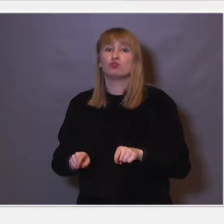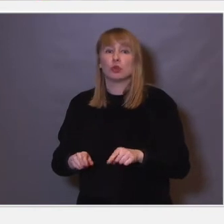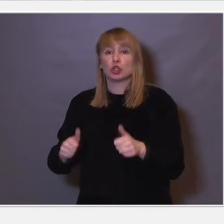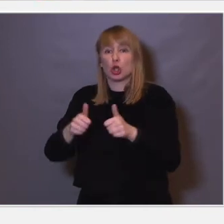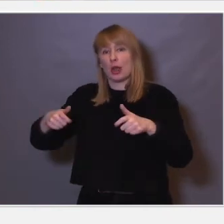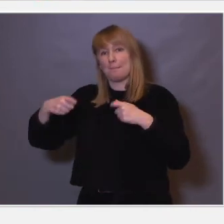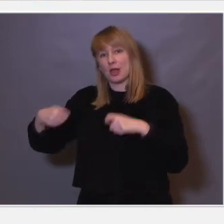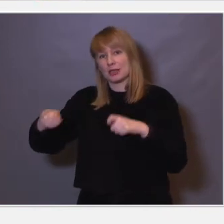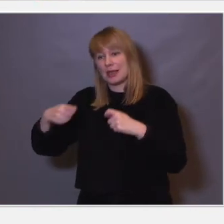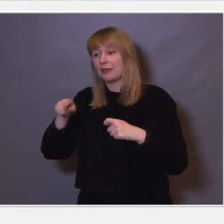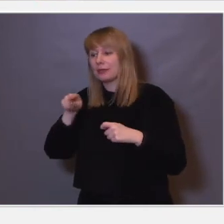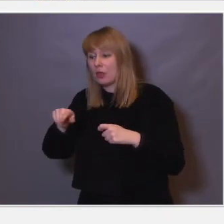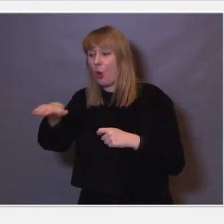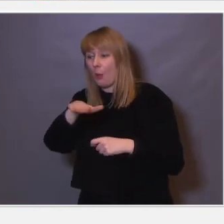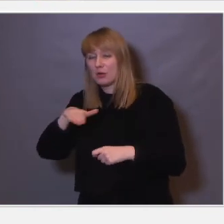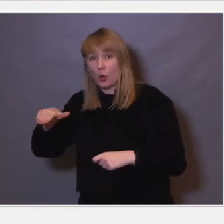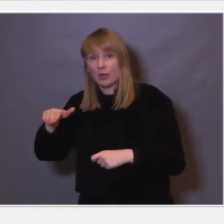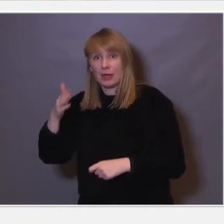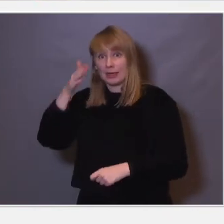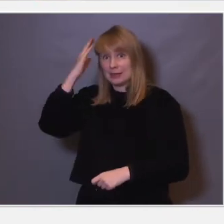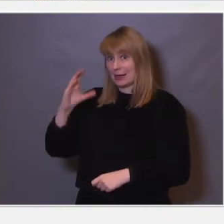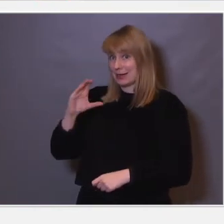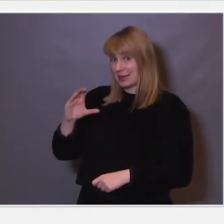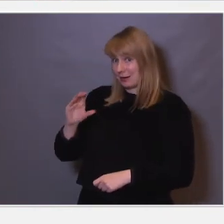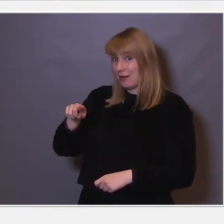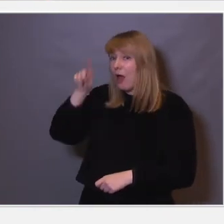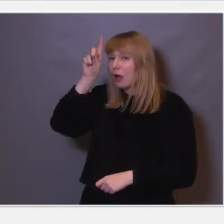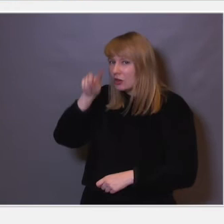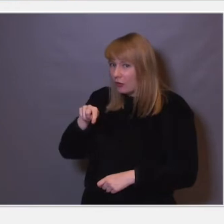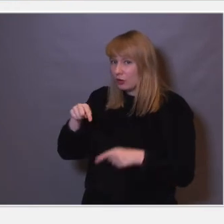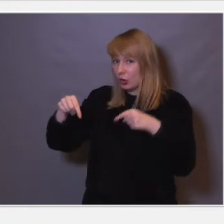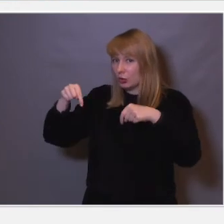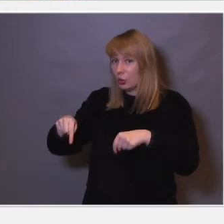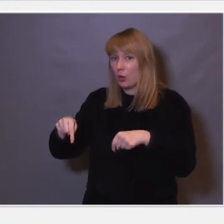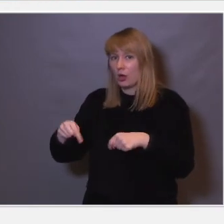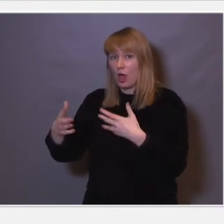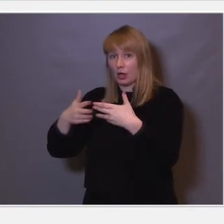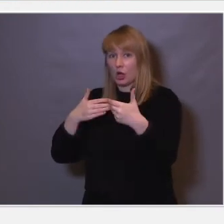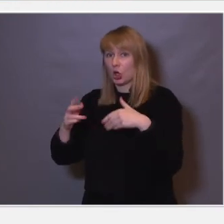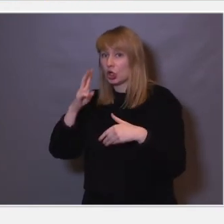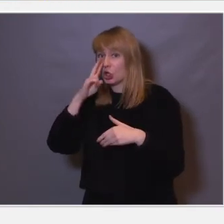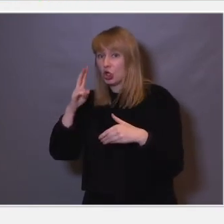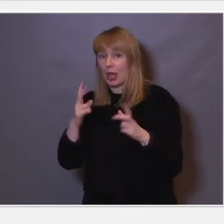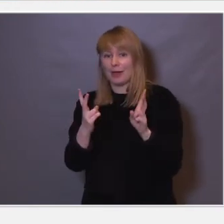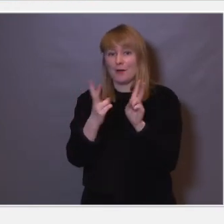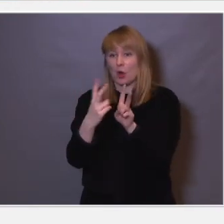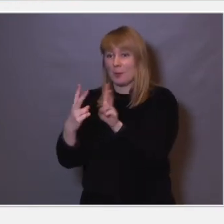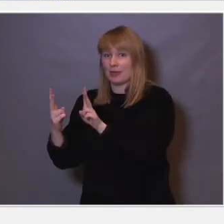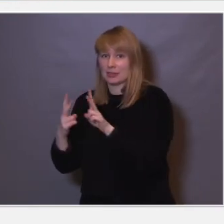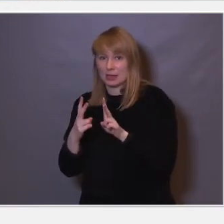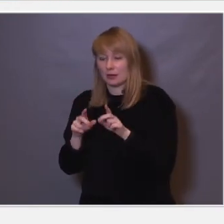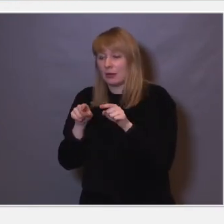plastisitet i dette området her. Hjernecellene kan i mye større grad klare å lage nye forbindelser i det området som er